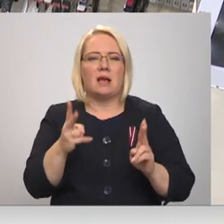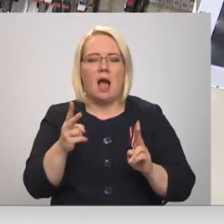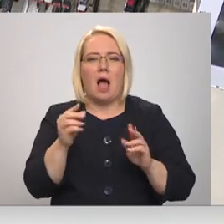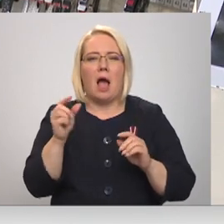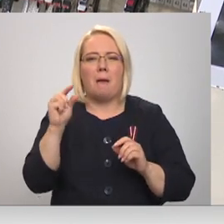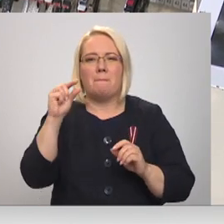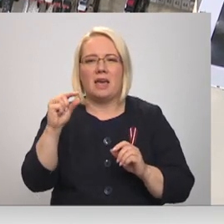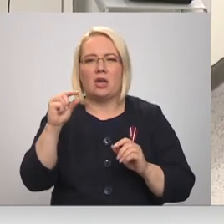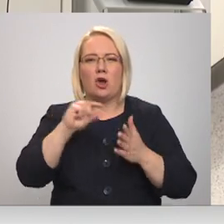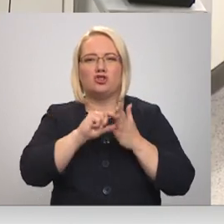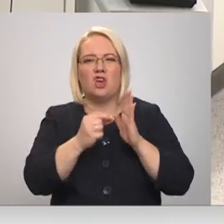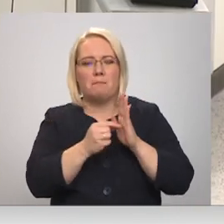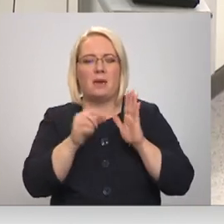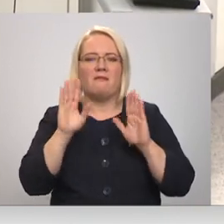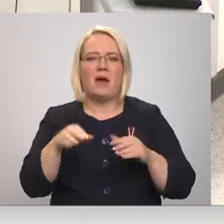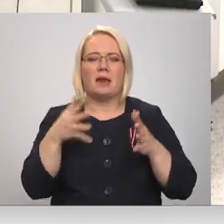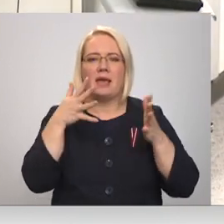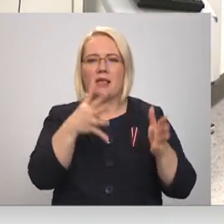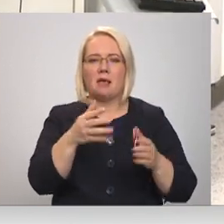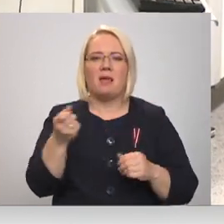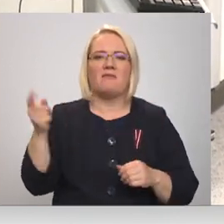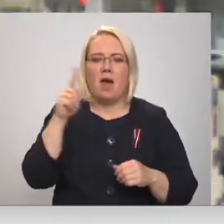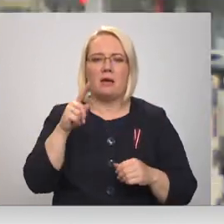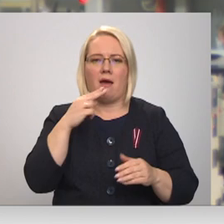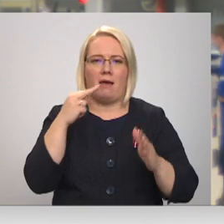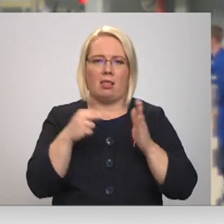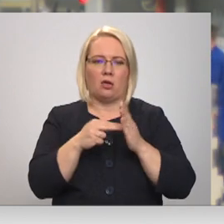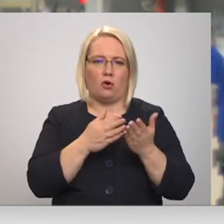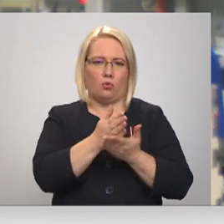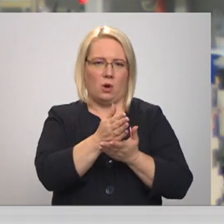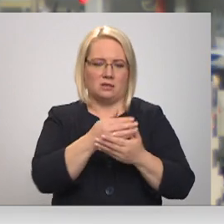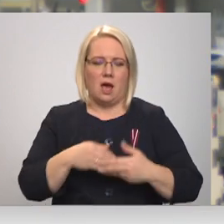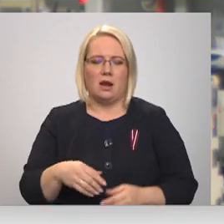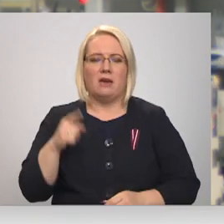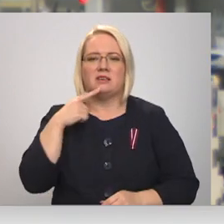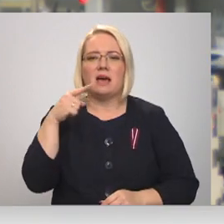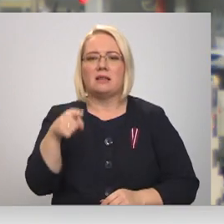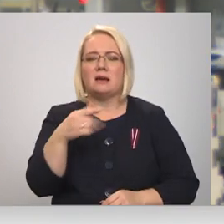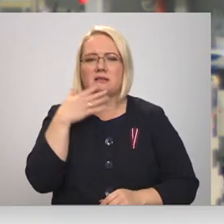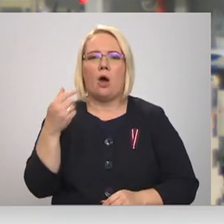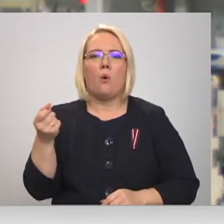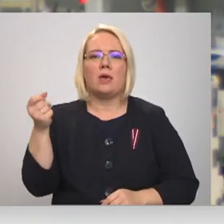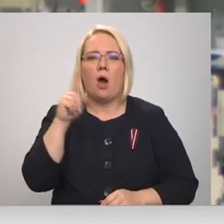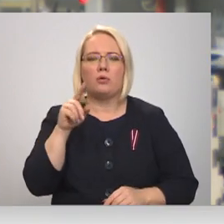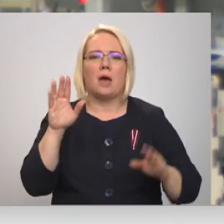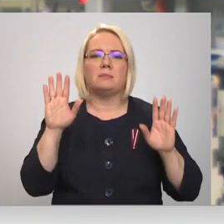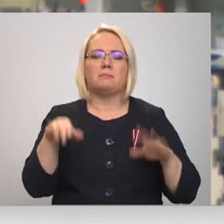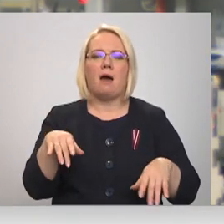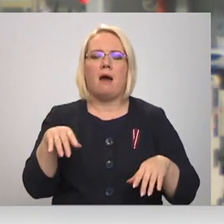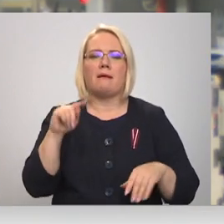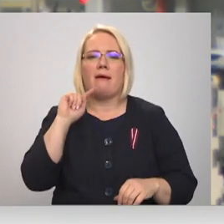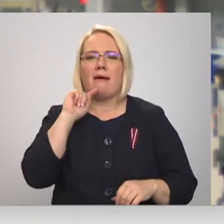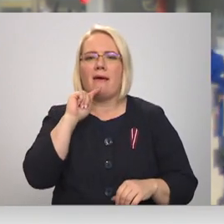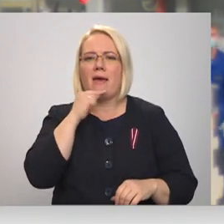var ietekmēt daudz vairāk nekā tikai elektronikas nozari. Tas vairs nav jautājums tikai par ekonomiku, tas ir arī